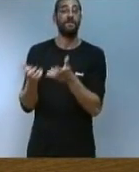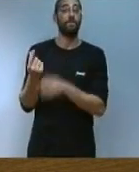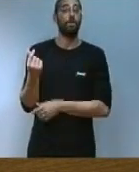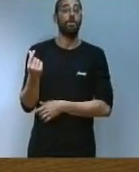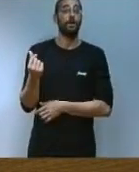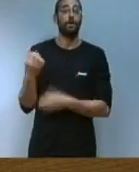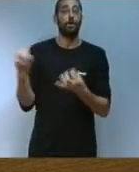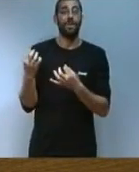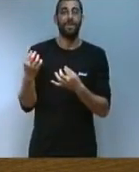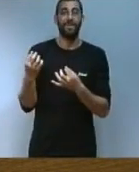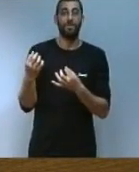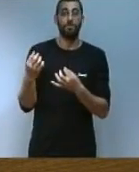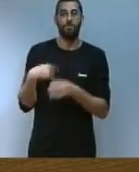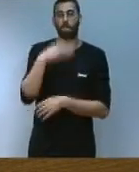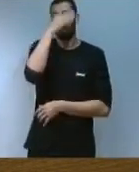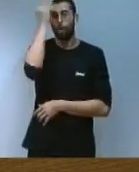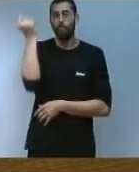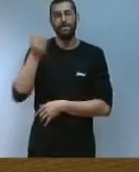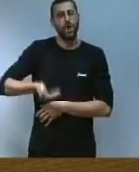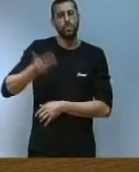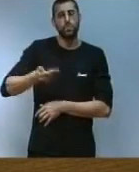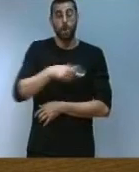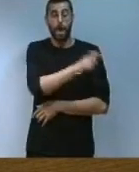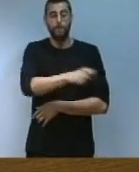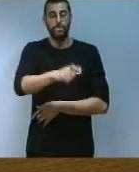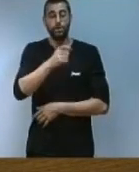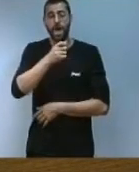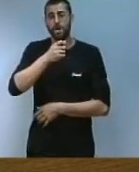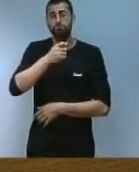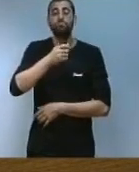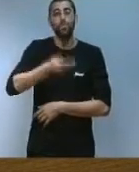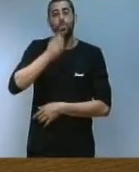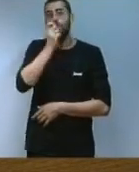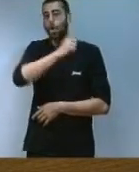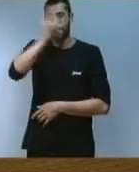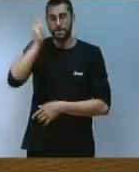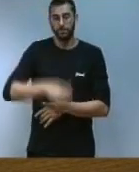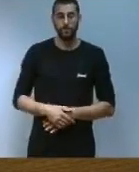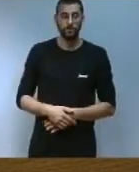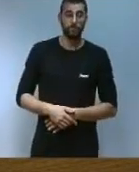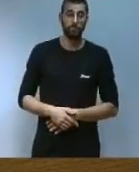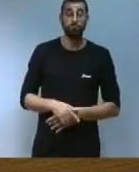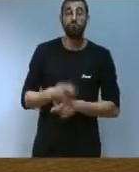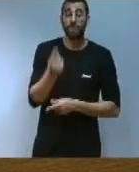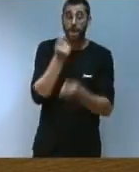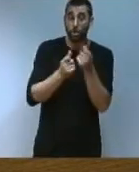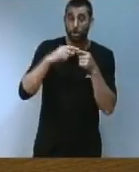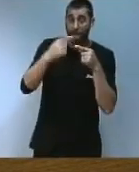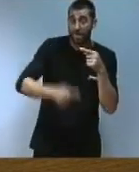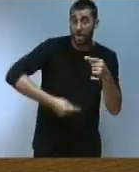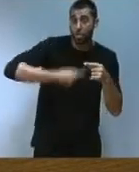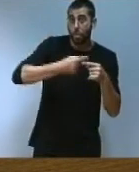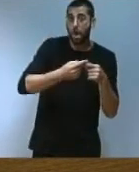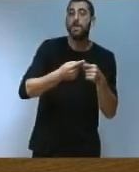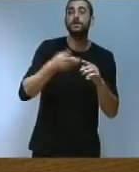persones són fonamentals per aportar avant qualsevol projecte d'empresa l'economia circular és conceptualment una part de l